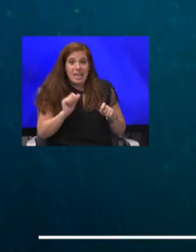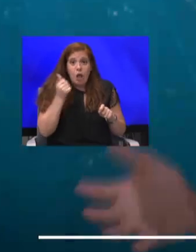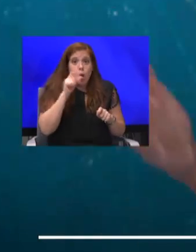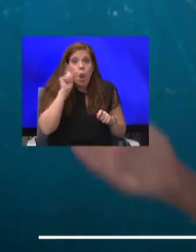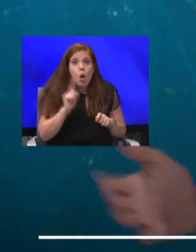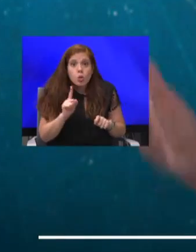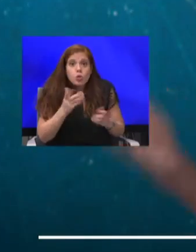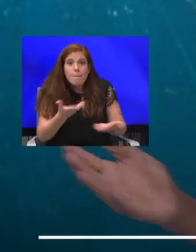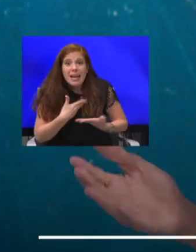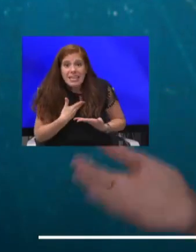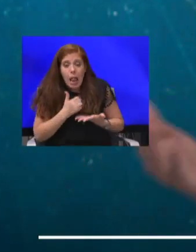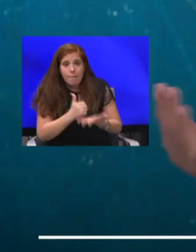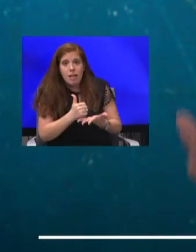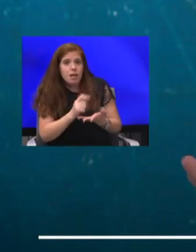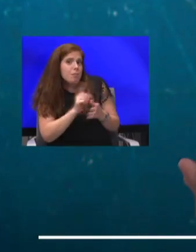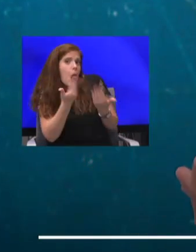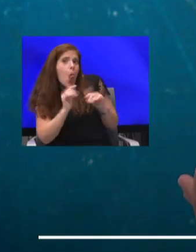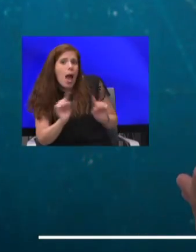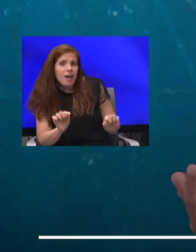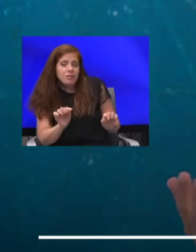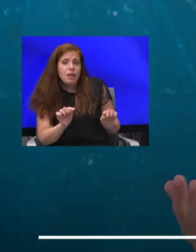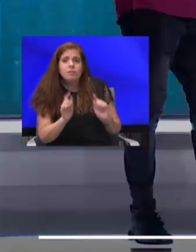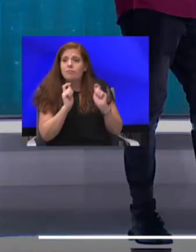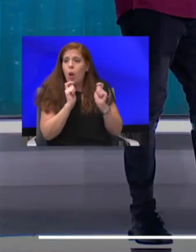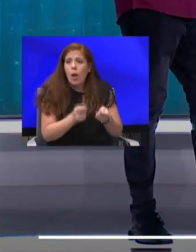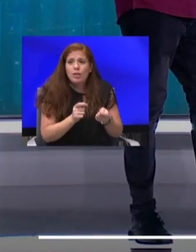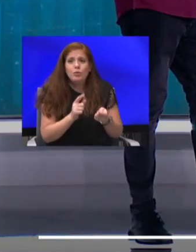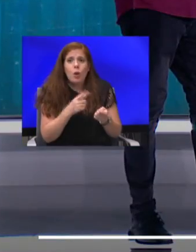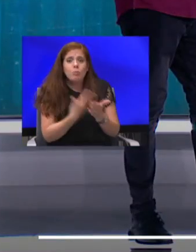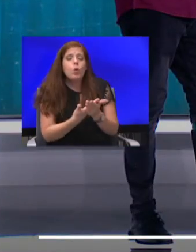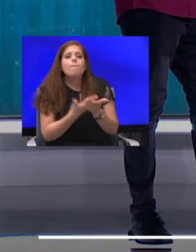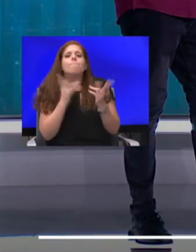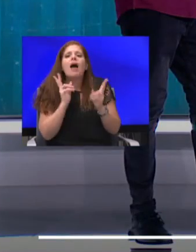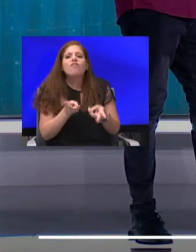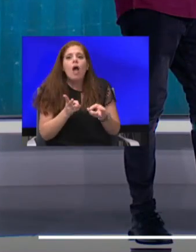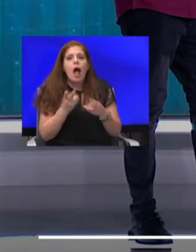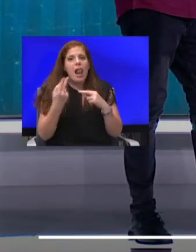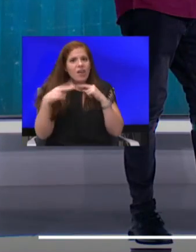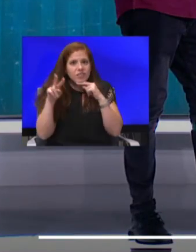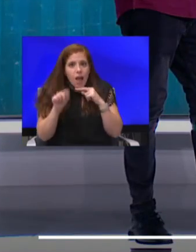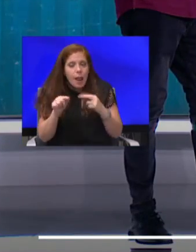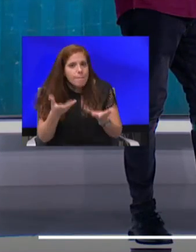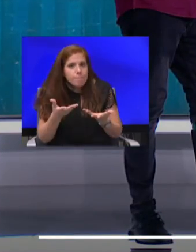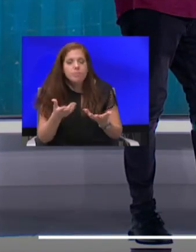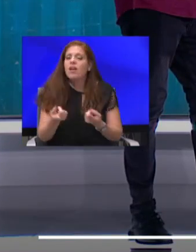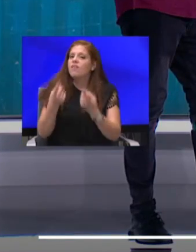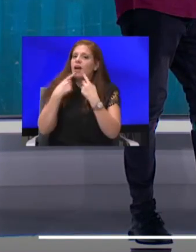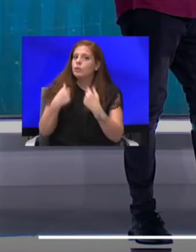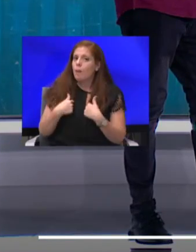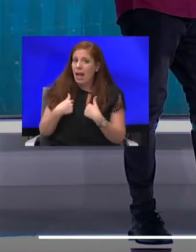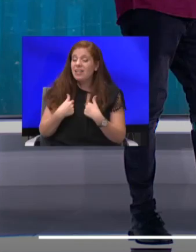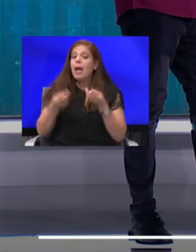עוד לא היה כזה. לא הגישו, לא מיצוא, מה אתה יכול להבטיח להם? ואז הוא אמר לי את ההבטחה הזאת, הם יכולים להגיש